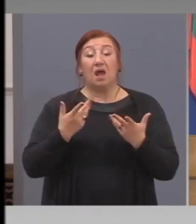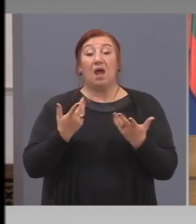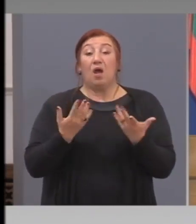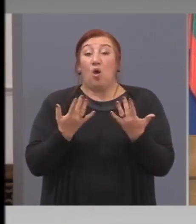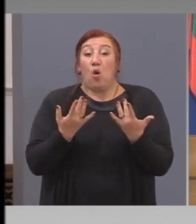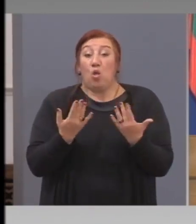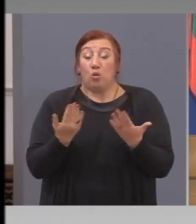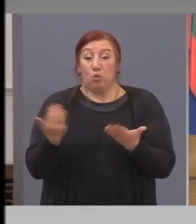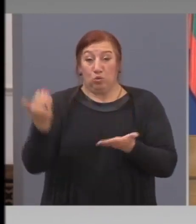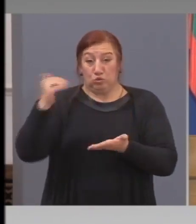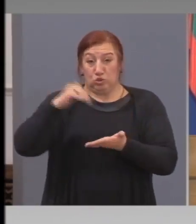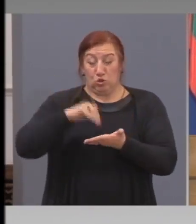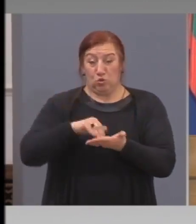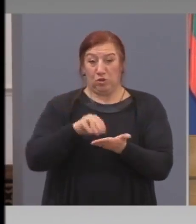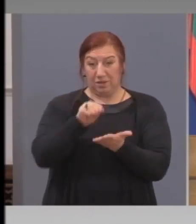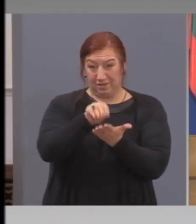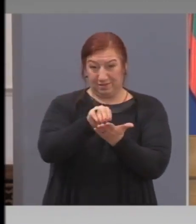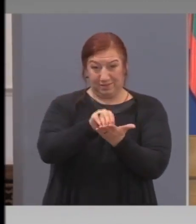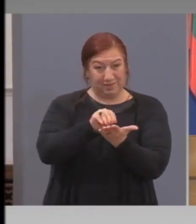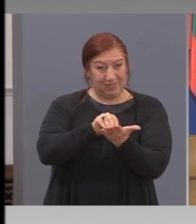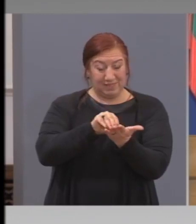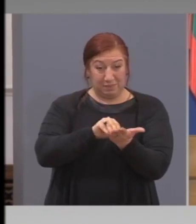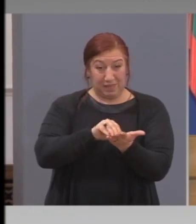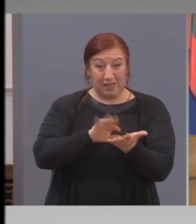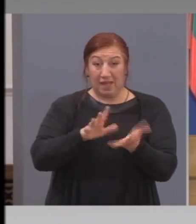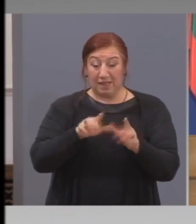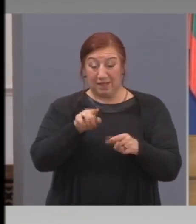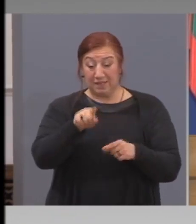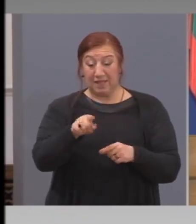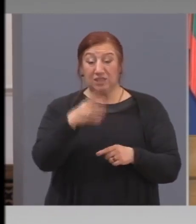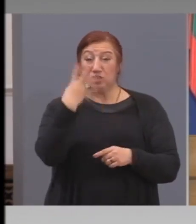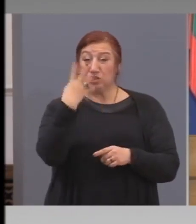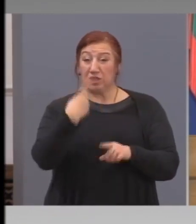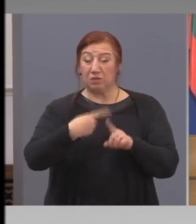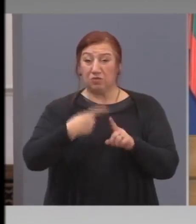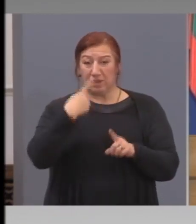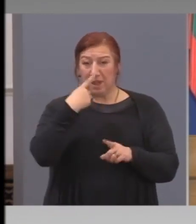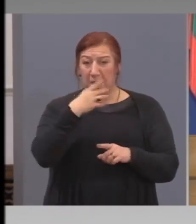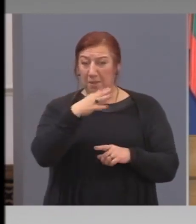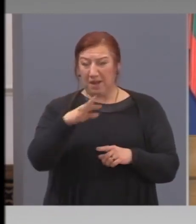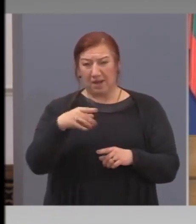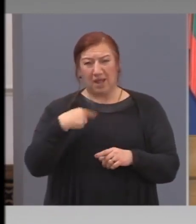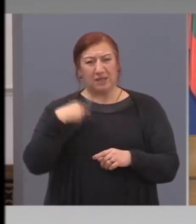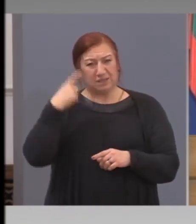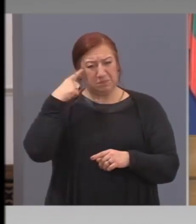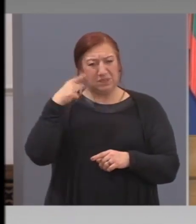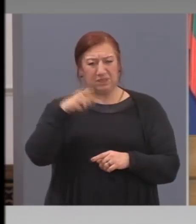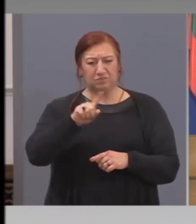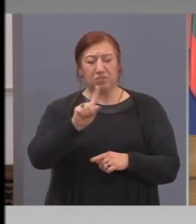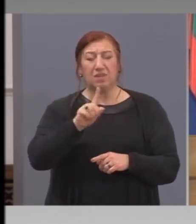дойде сметката. И дали тези 4,5 милиарда, аз мисля, че изобщо няма да са достатъчно.